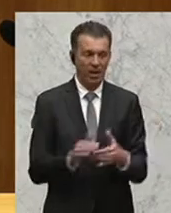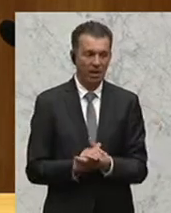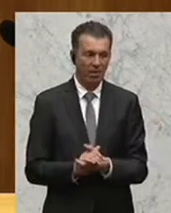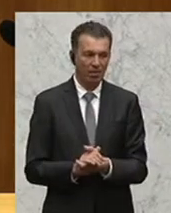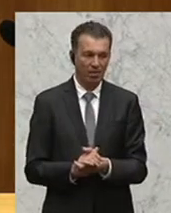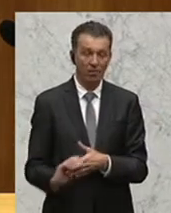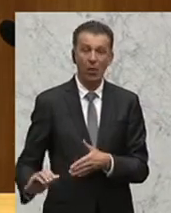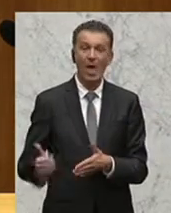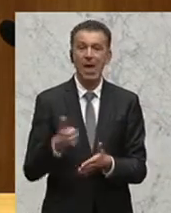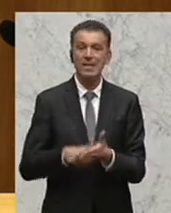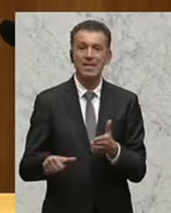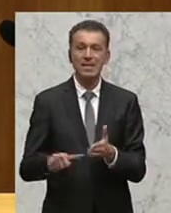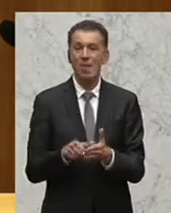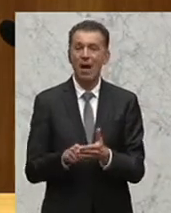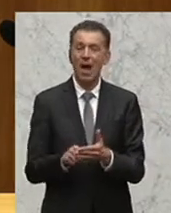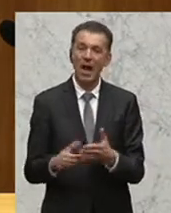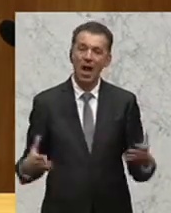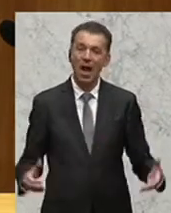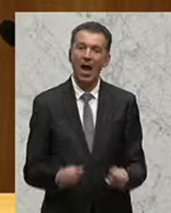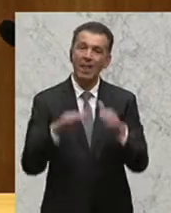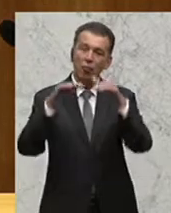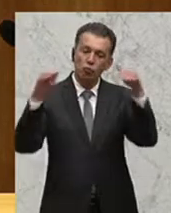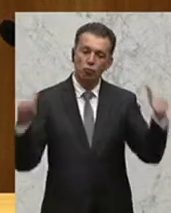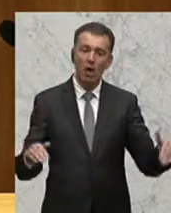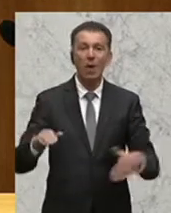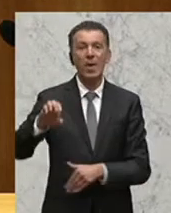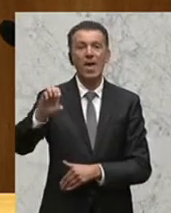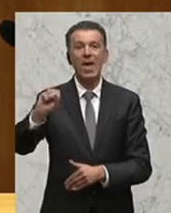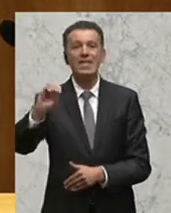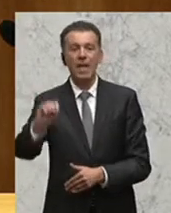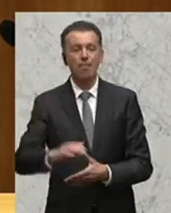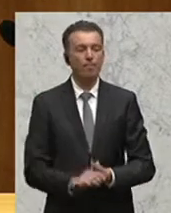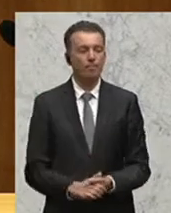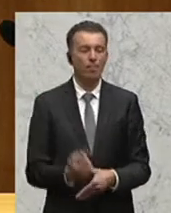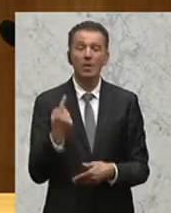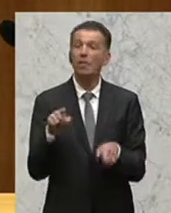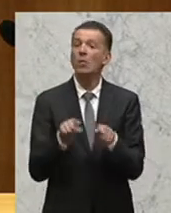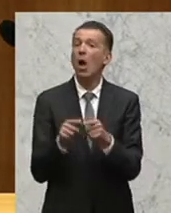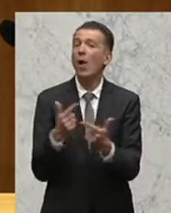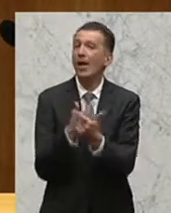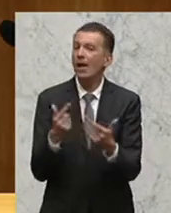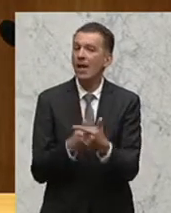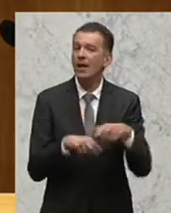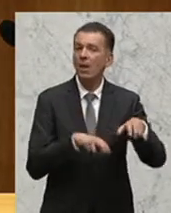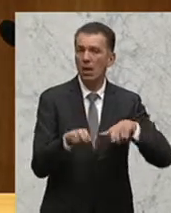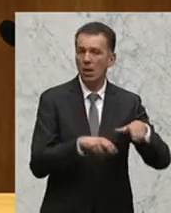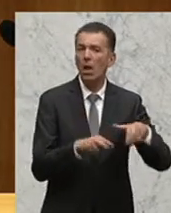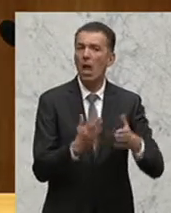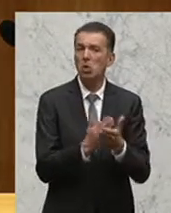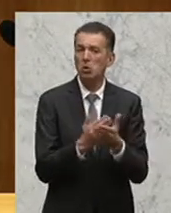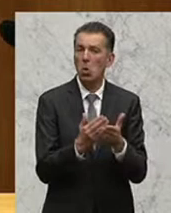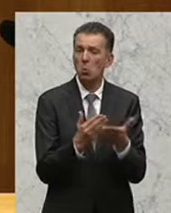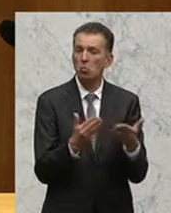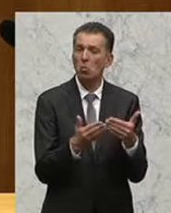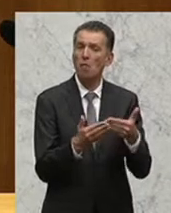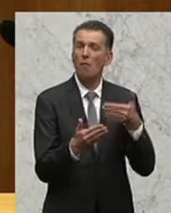erste Mal unter dem Rettungsschirm ESM stattfinden kann. Er hat es auch selbst ausgeführt, die Griechen haben hier schon Vorleistungen getroffen, was